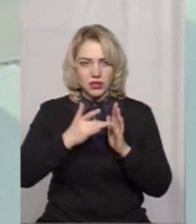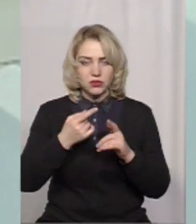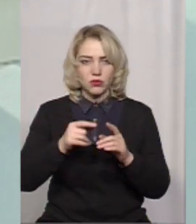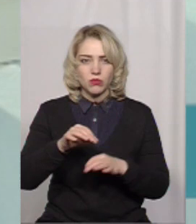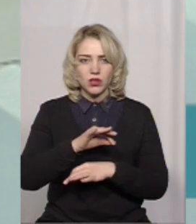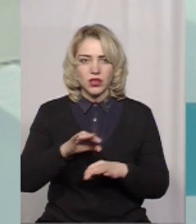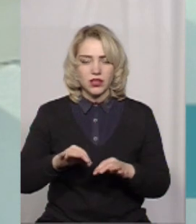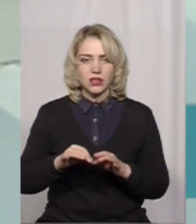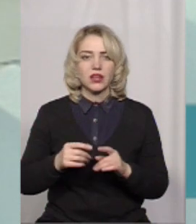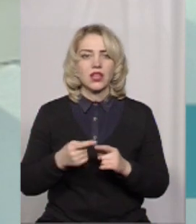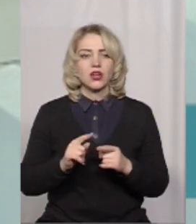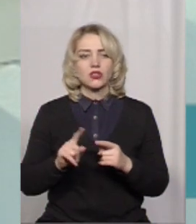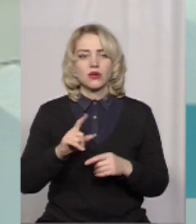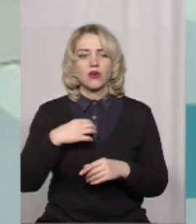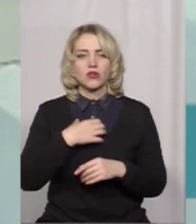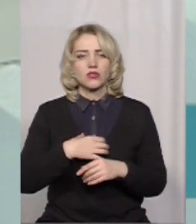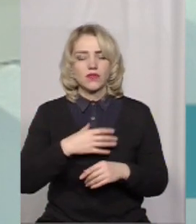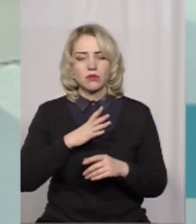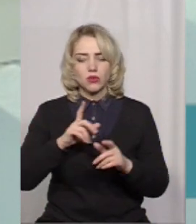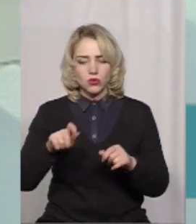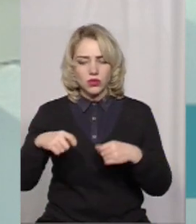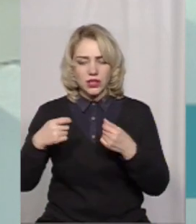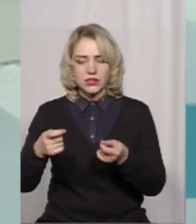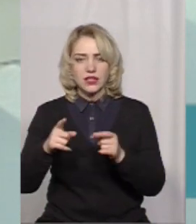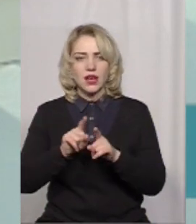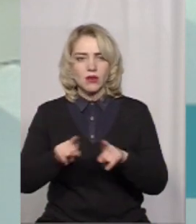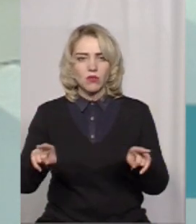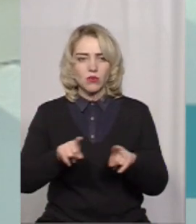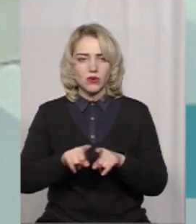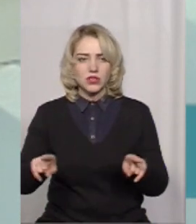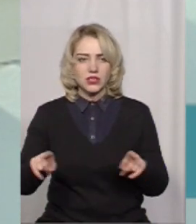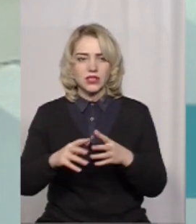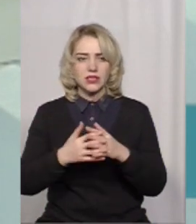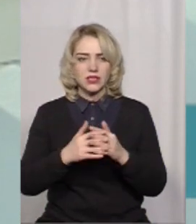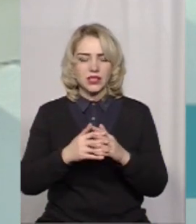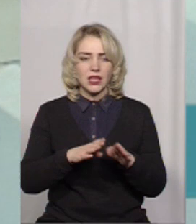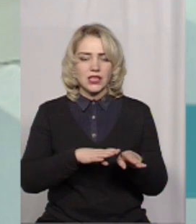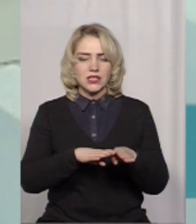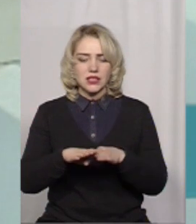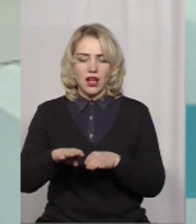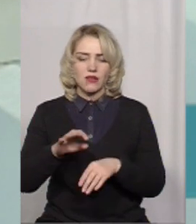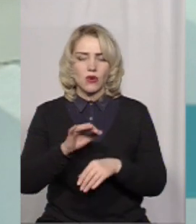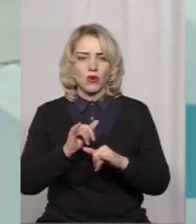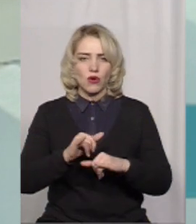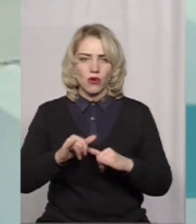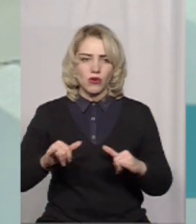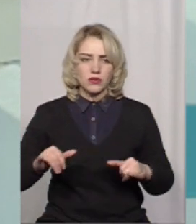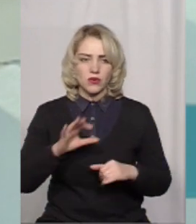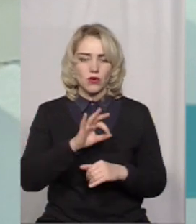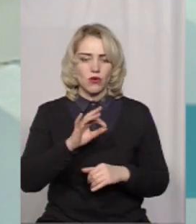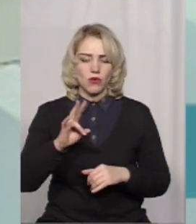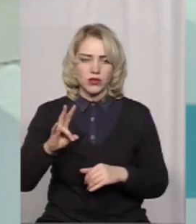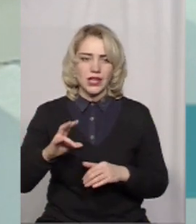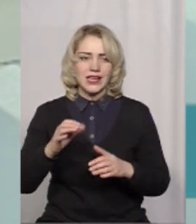зводилась до того, що це було основне донесення та популяризація цілей сталого розвитку ООН серед мешканців